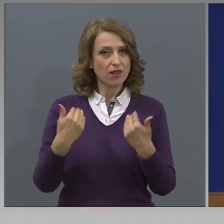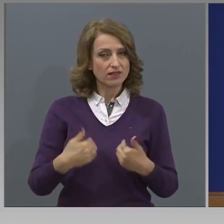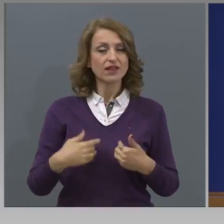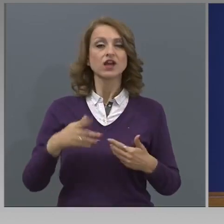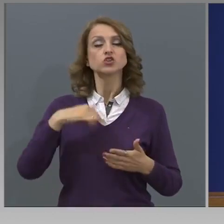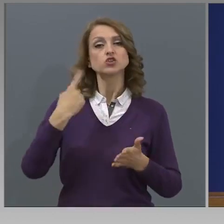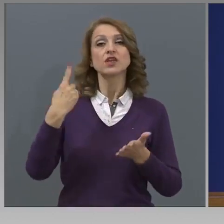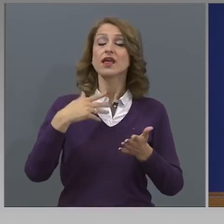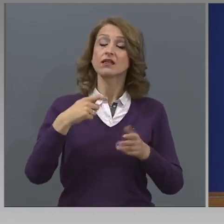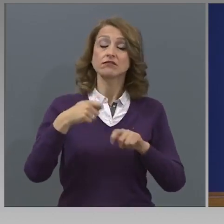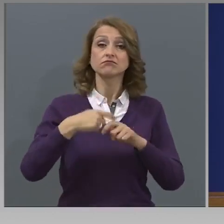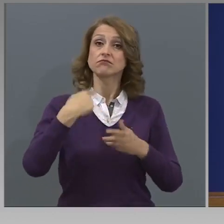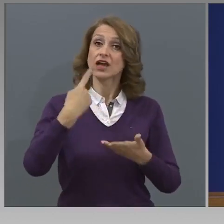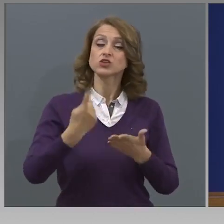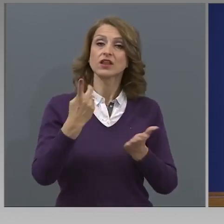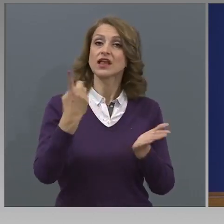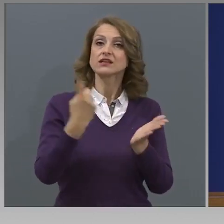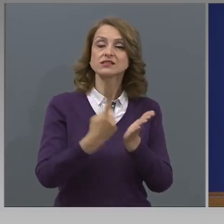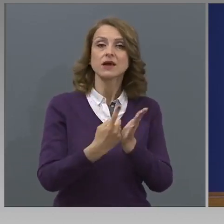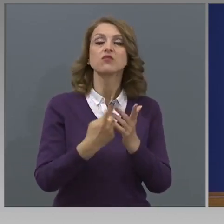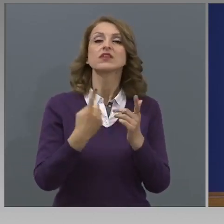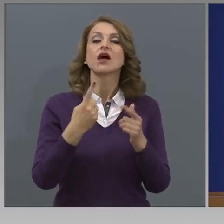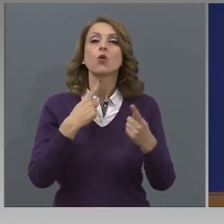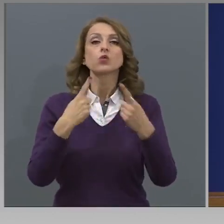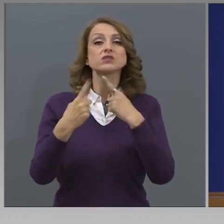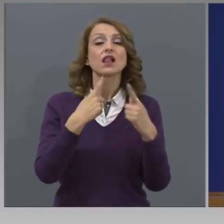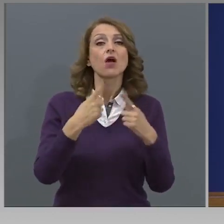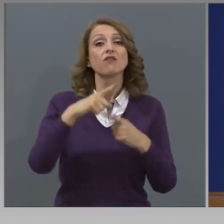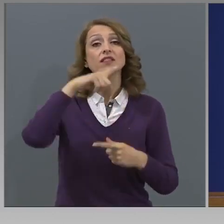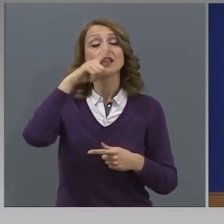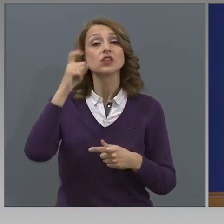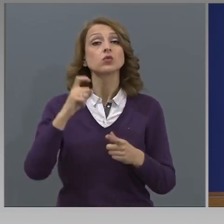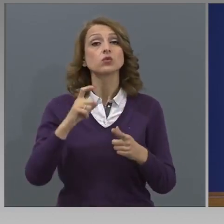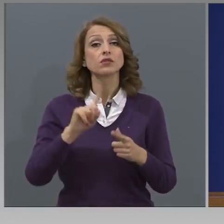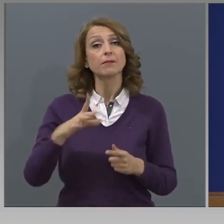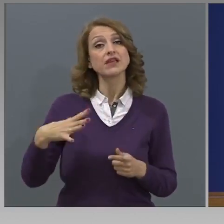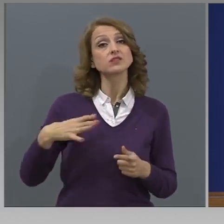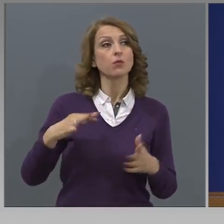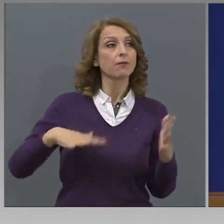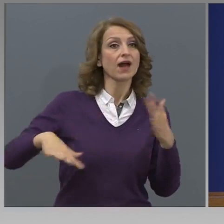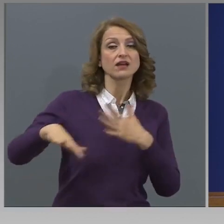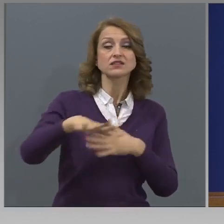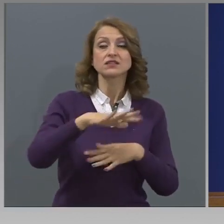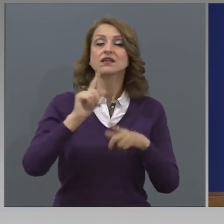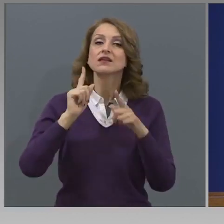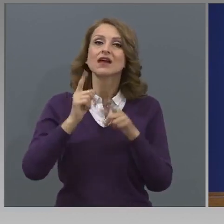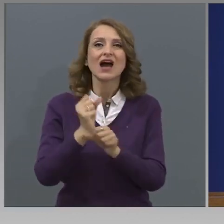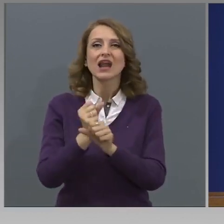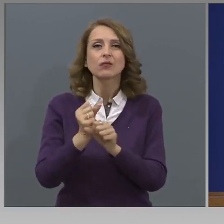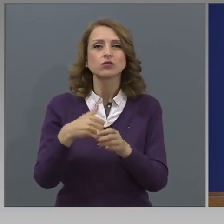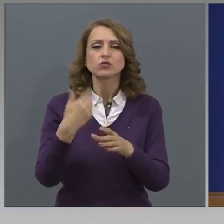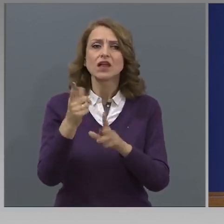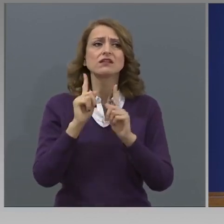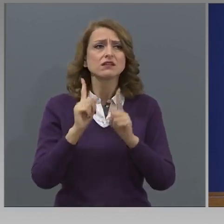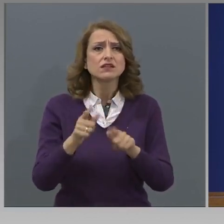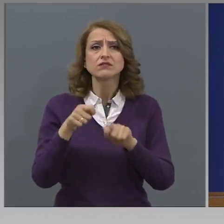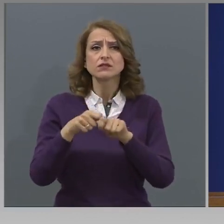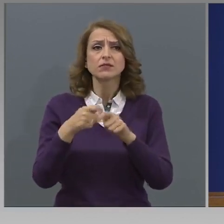условията на труд, които и безопасните и здравословни условия на труд, които трябва да бъдат организирани от работодателите.